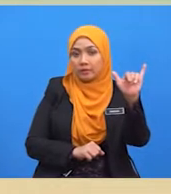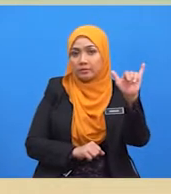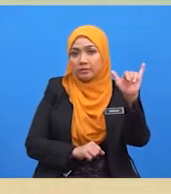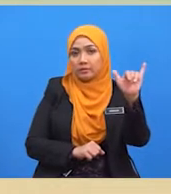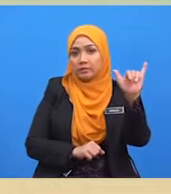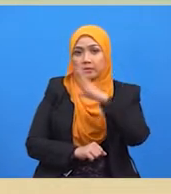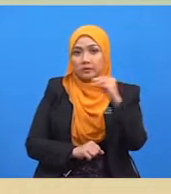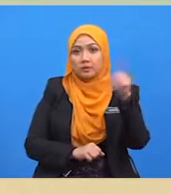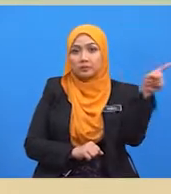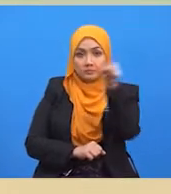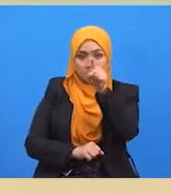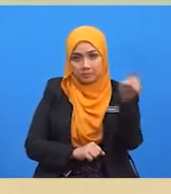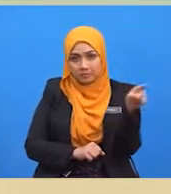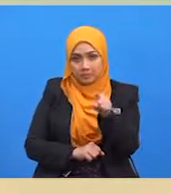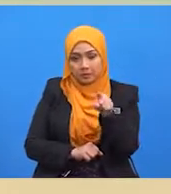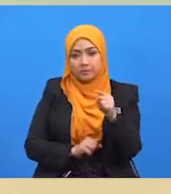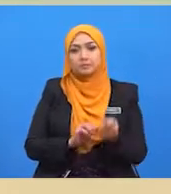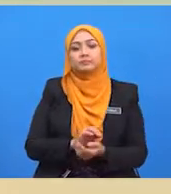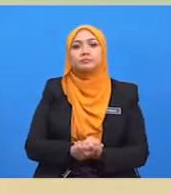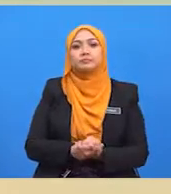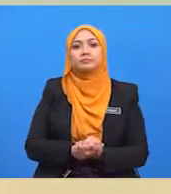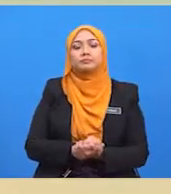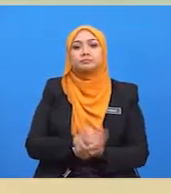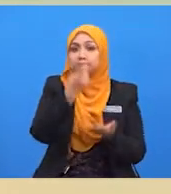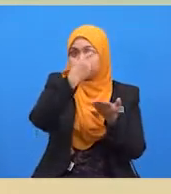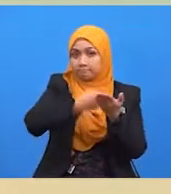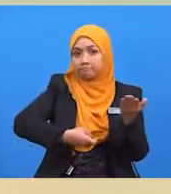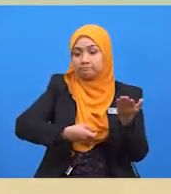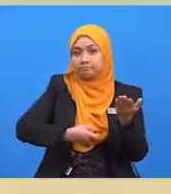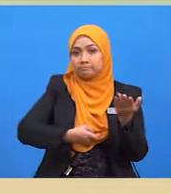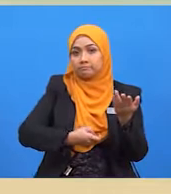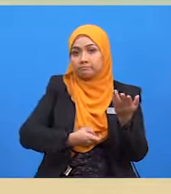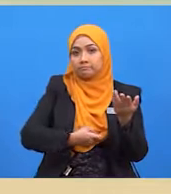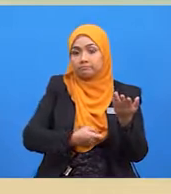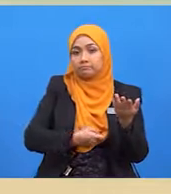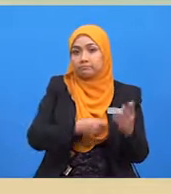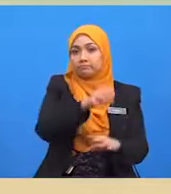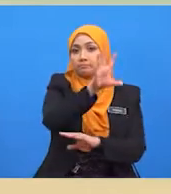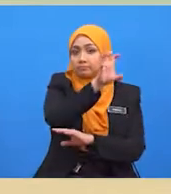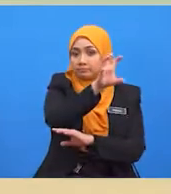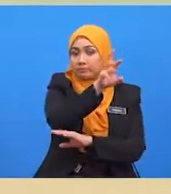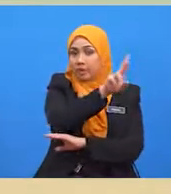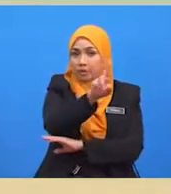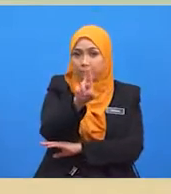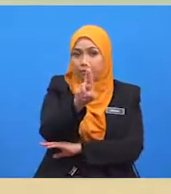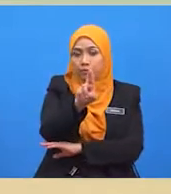dan Z. Masing-masing berharga RM50,000,